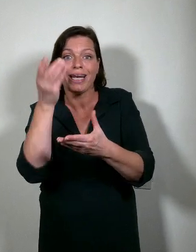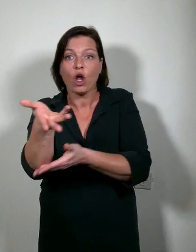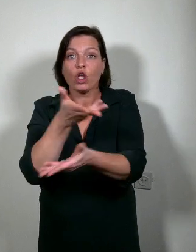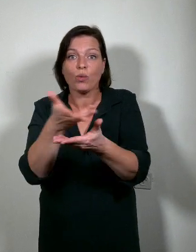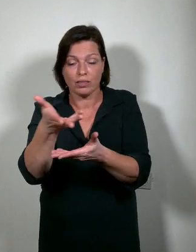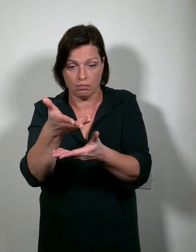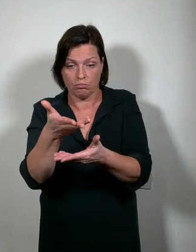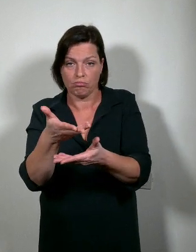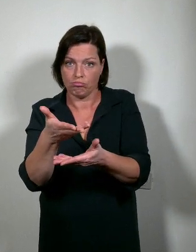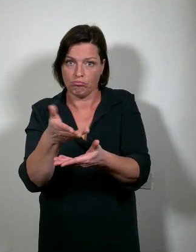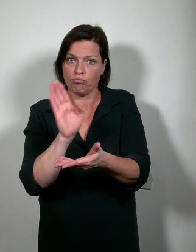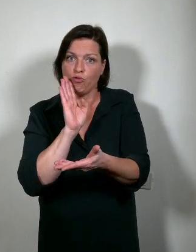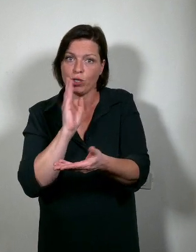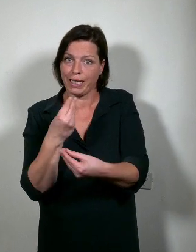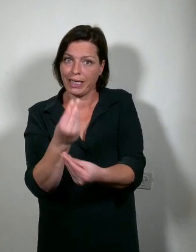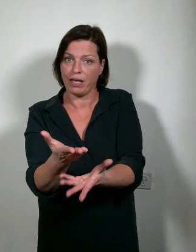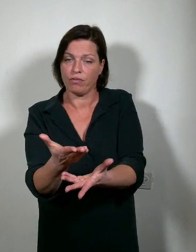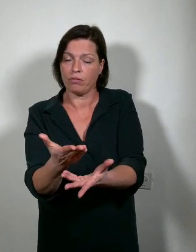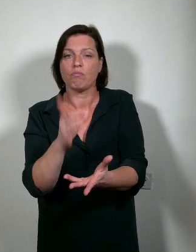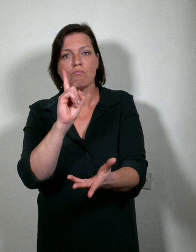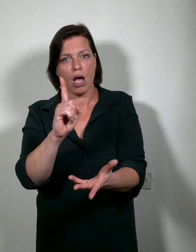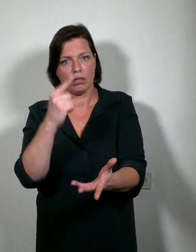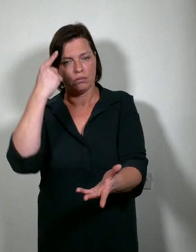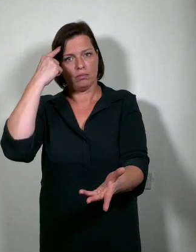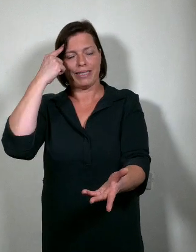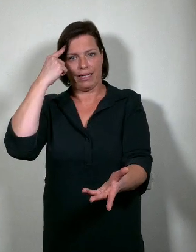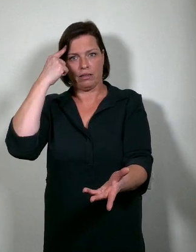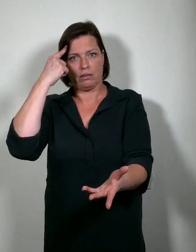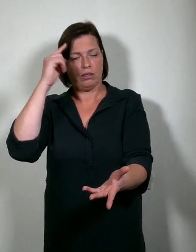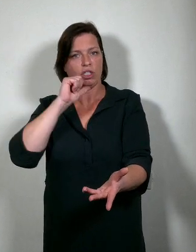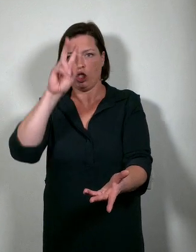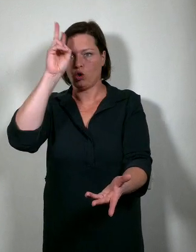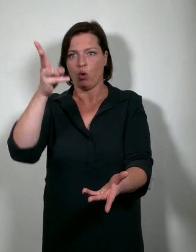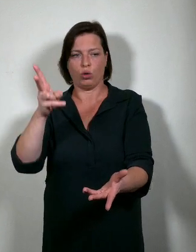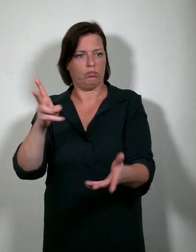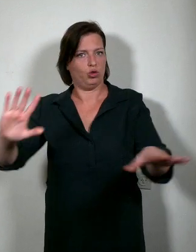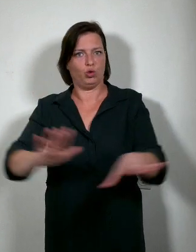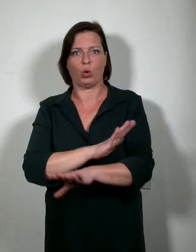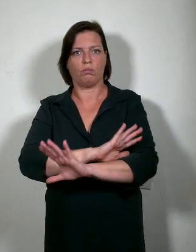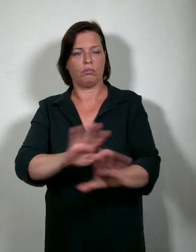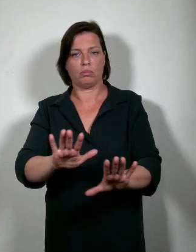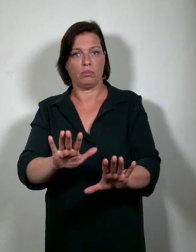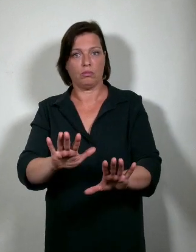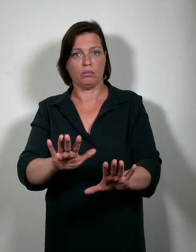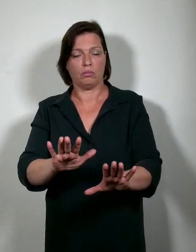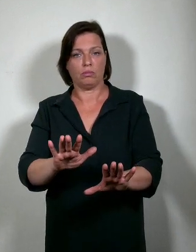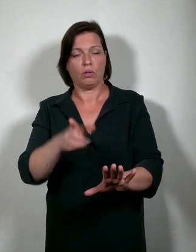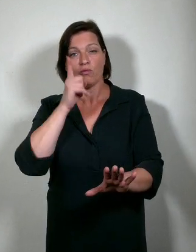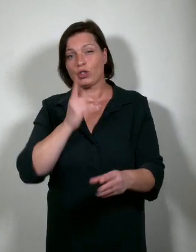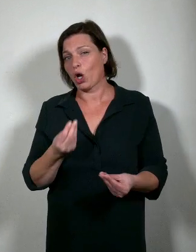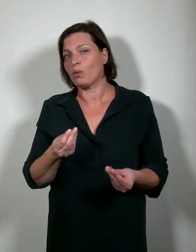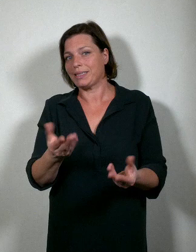Wel doordacht gaan wij dat doen. En dus niet top-down opgelegd. Vertrouwen schenkend.